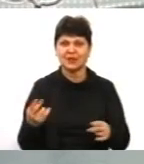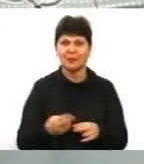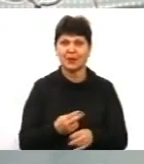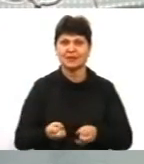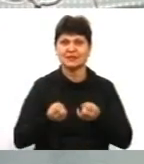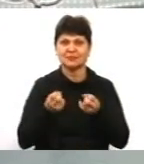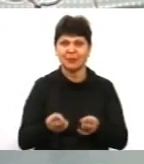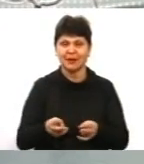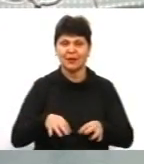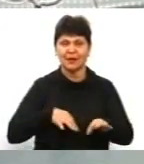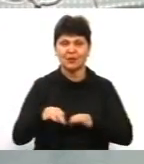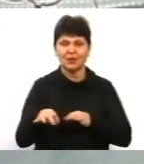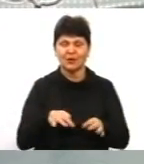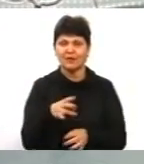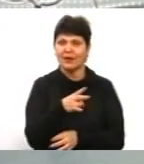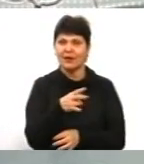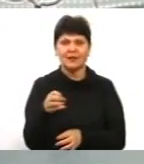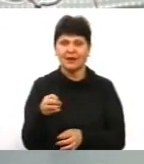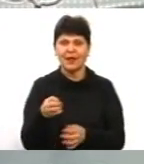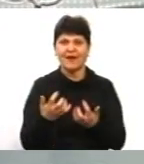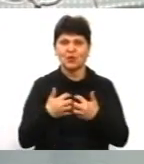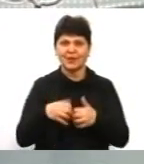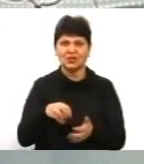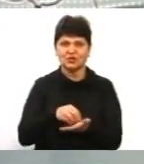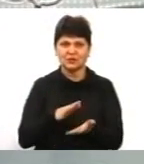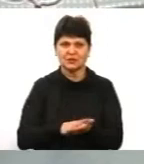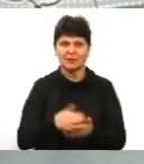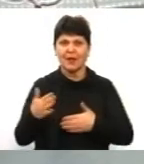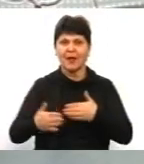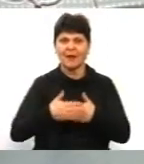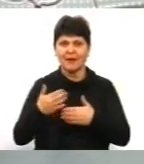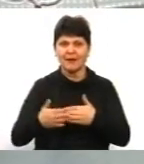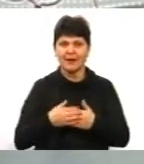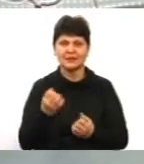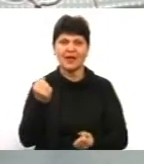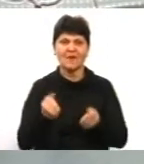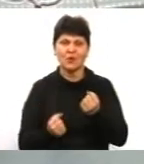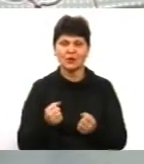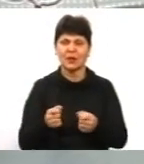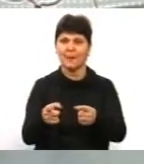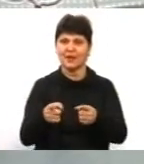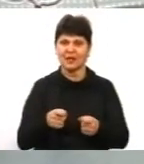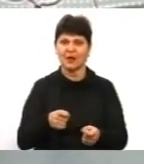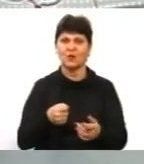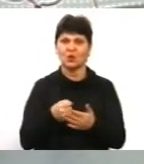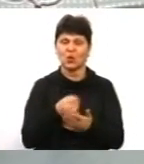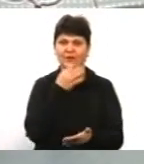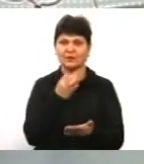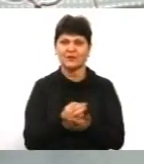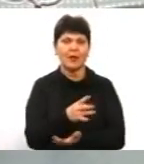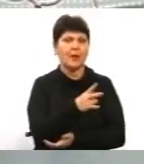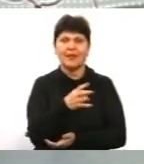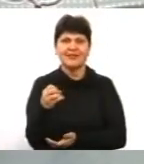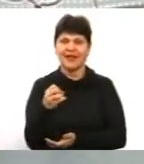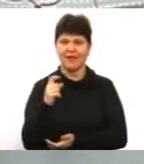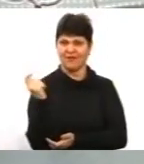зафіксовані не в автоматичному режимі. Безпосередньо крається це водій, притягується до відповідальності водій, не власник транспортного